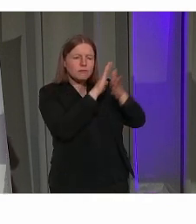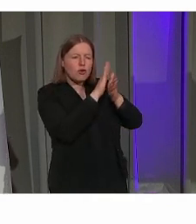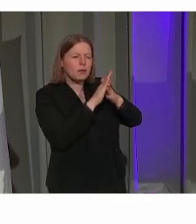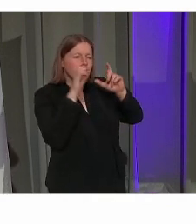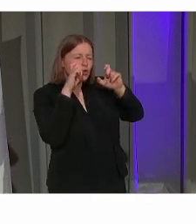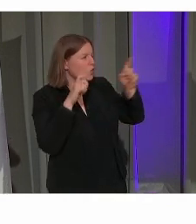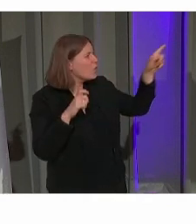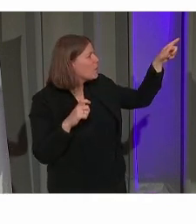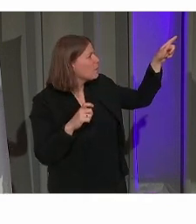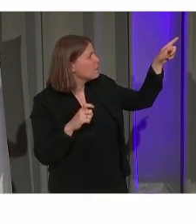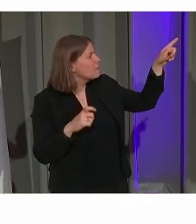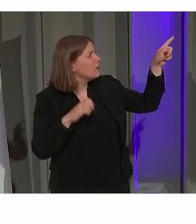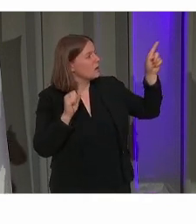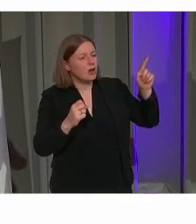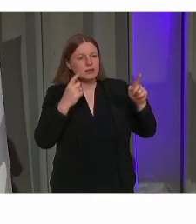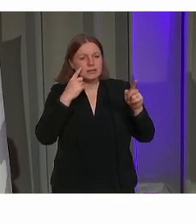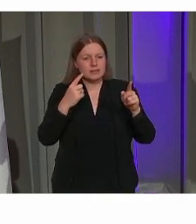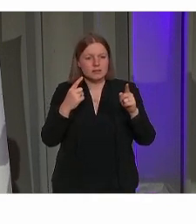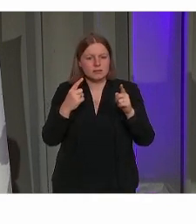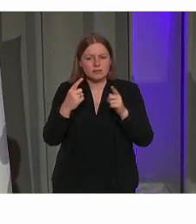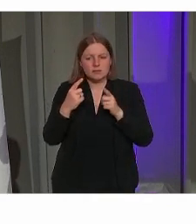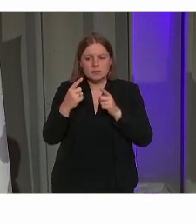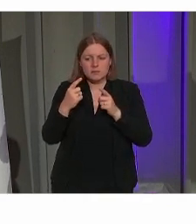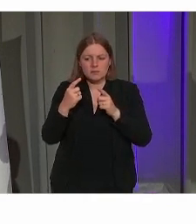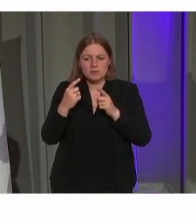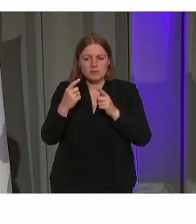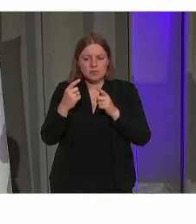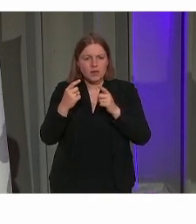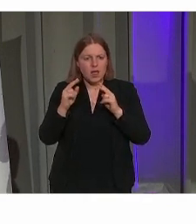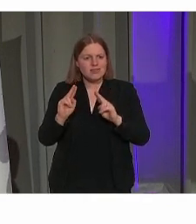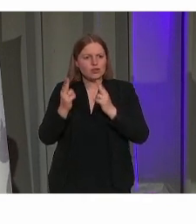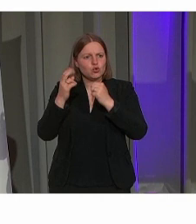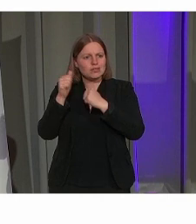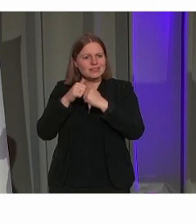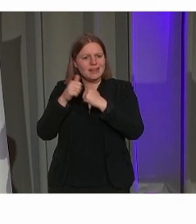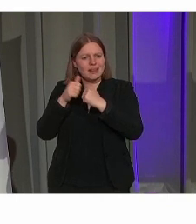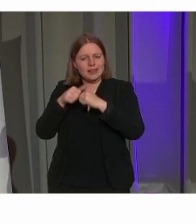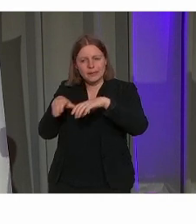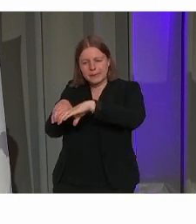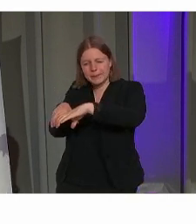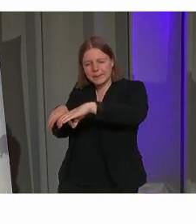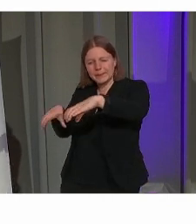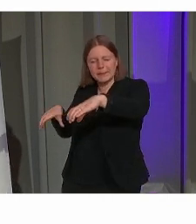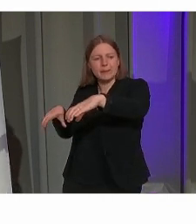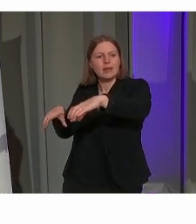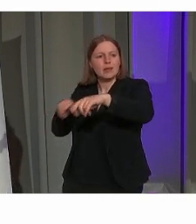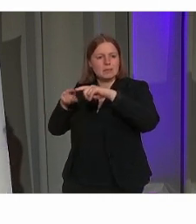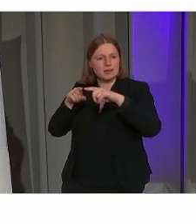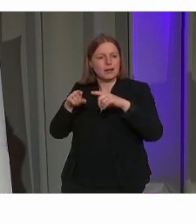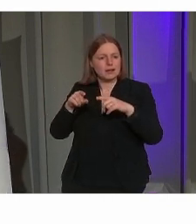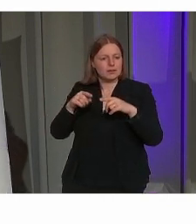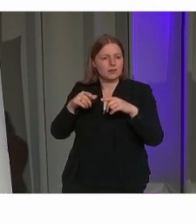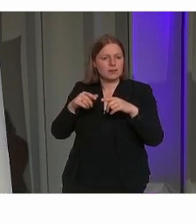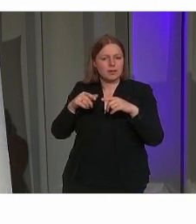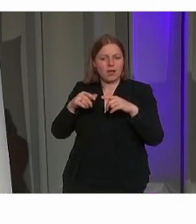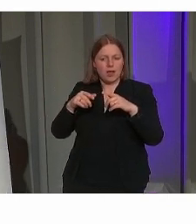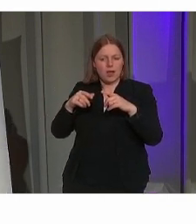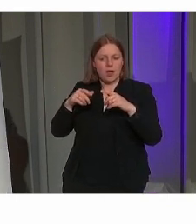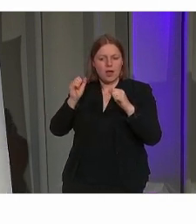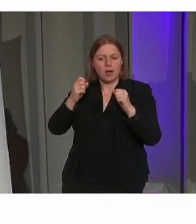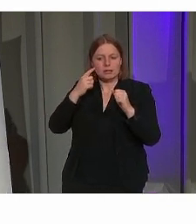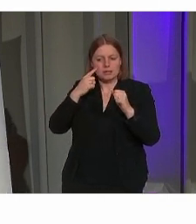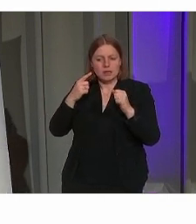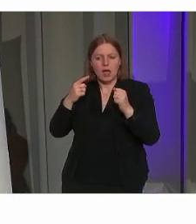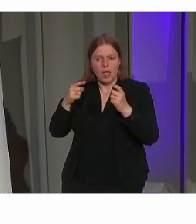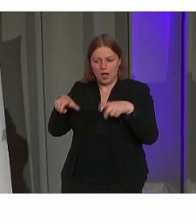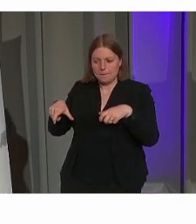is hier gekozen voor materialisatie in natuursteen, waardoor het busperon eigenlijk opgaat in